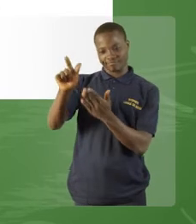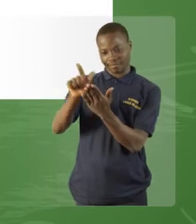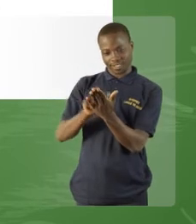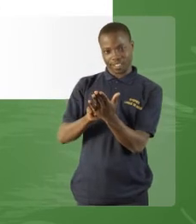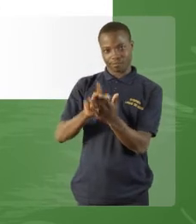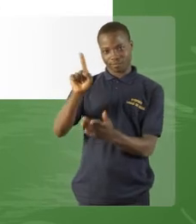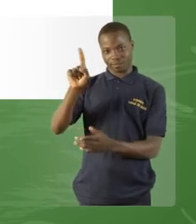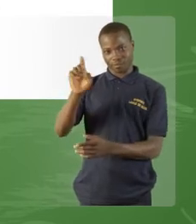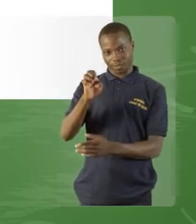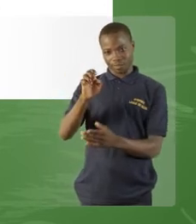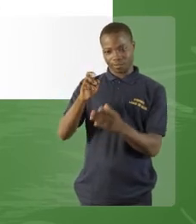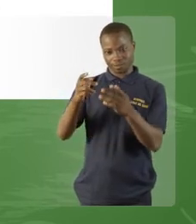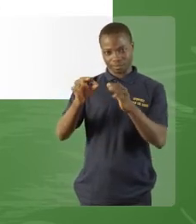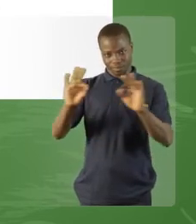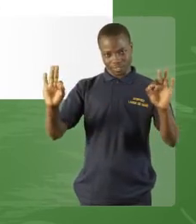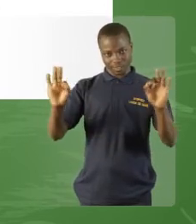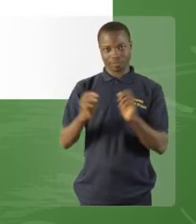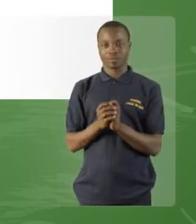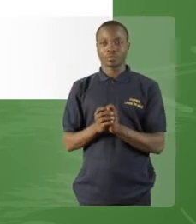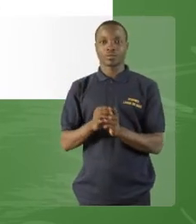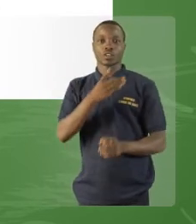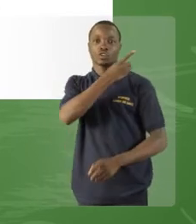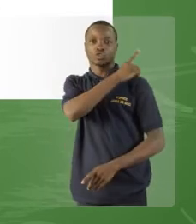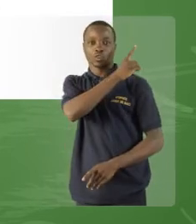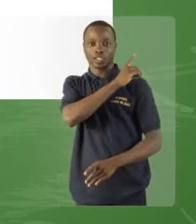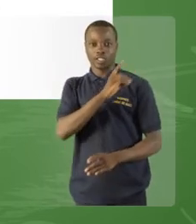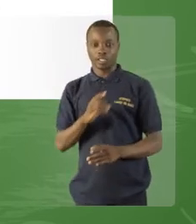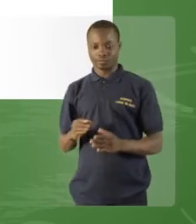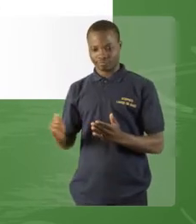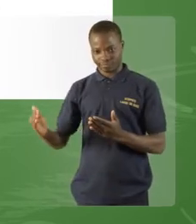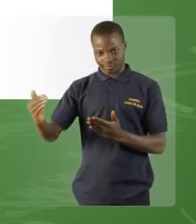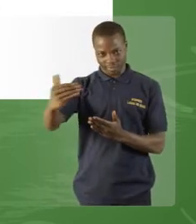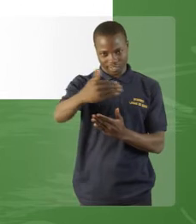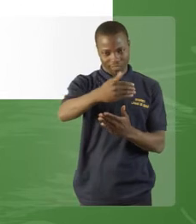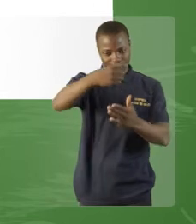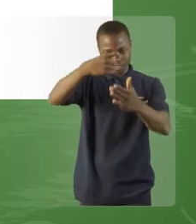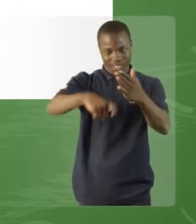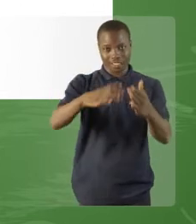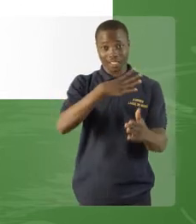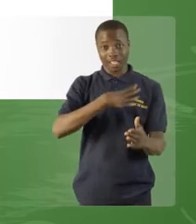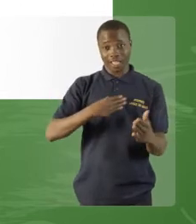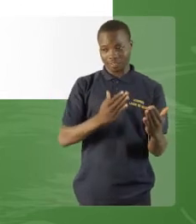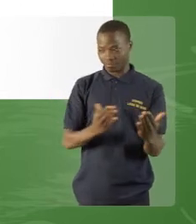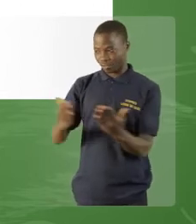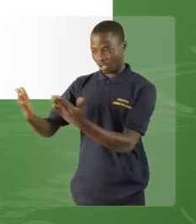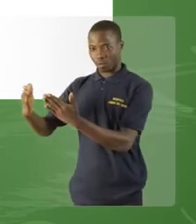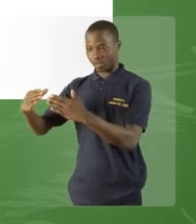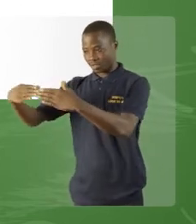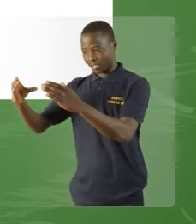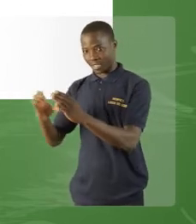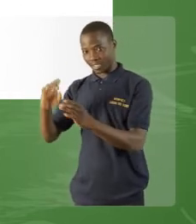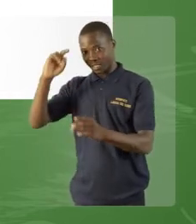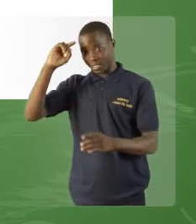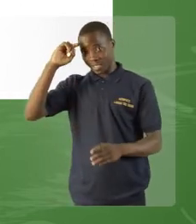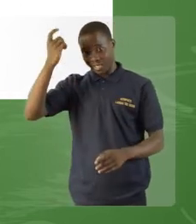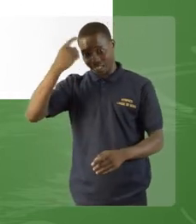écrit, coordonné ou juste à poser sur les pointillés. Je lis la